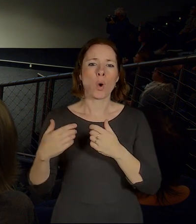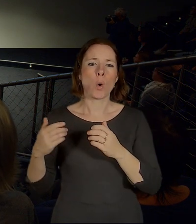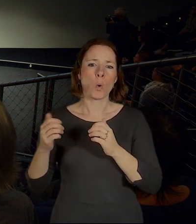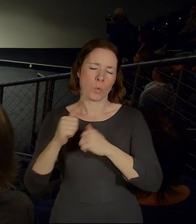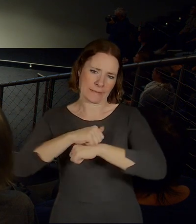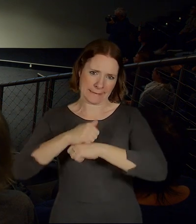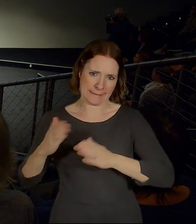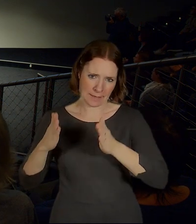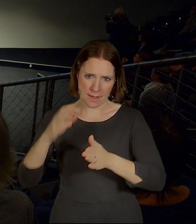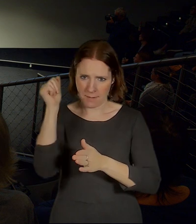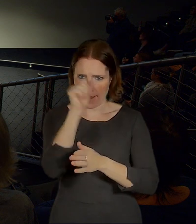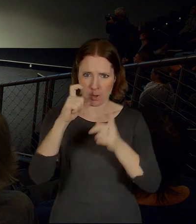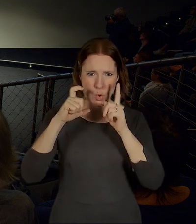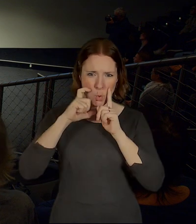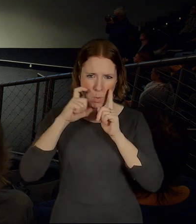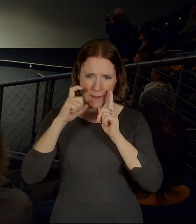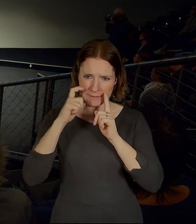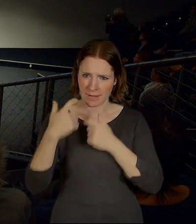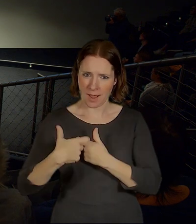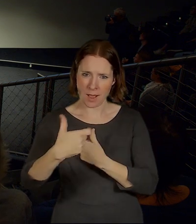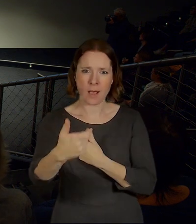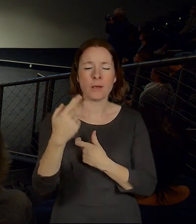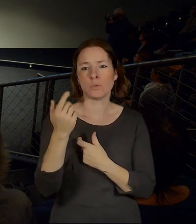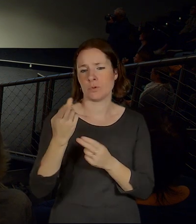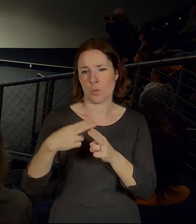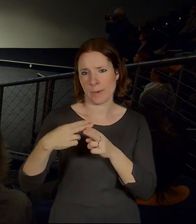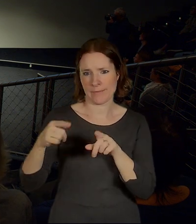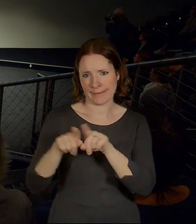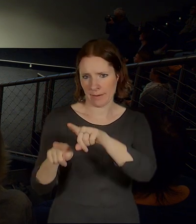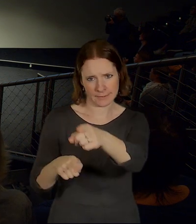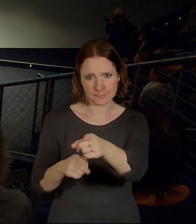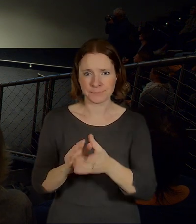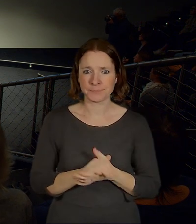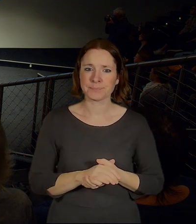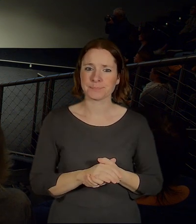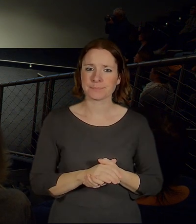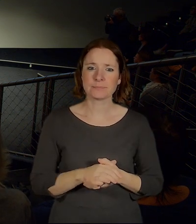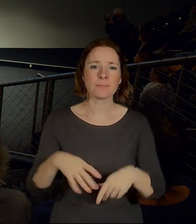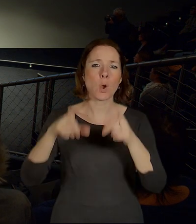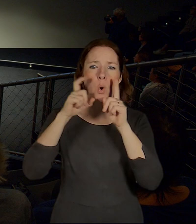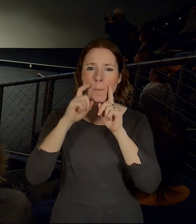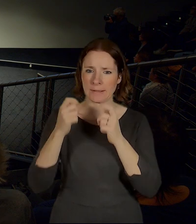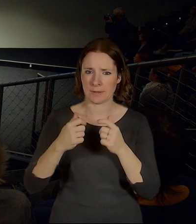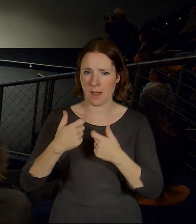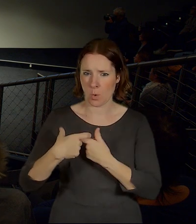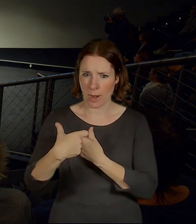podél toho terminálu. Tady to mám větší. Takže Chlumecká,